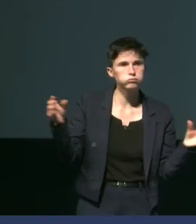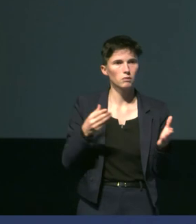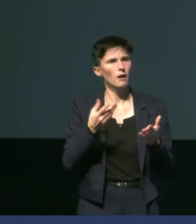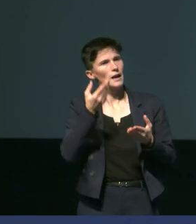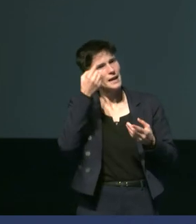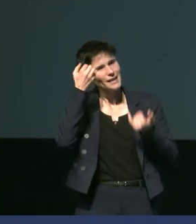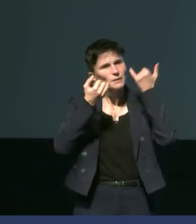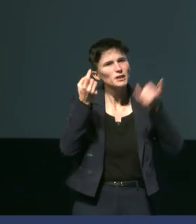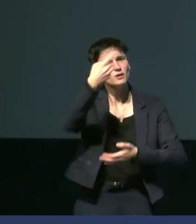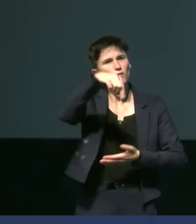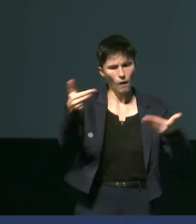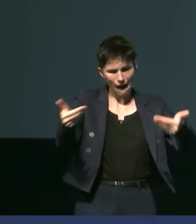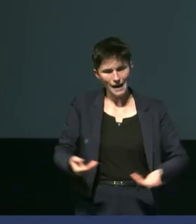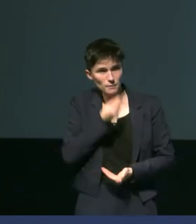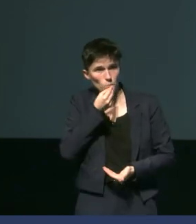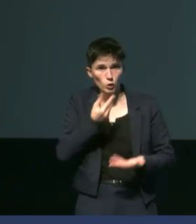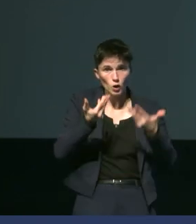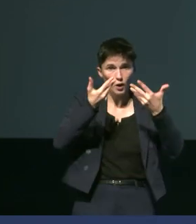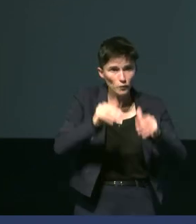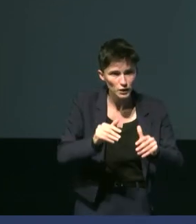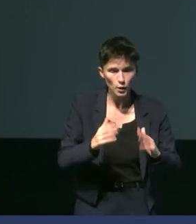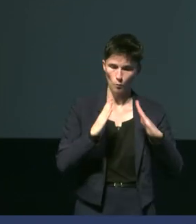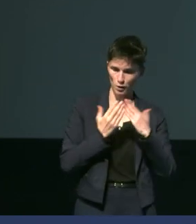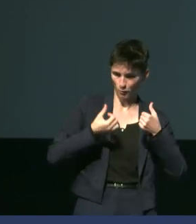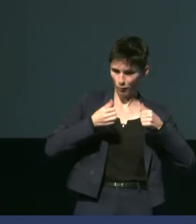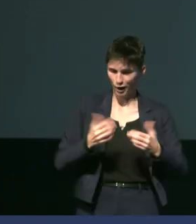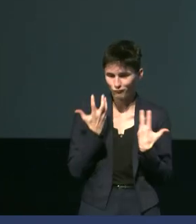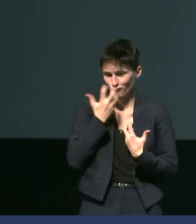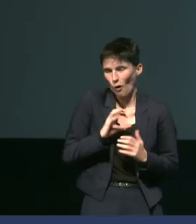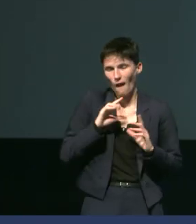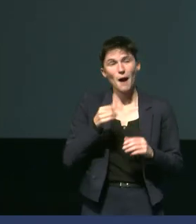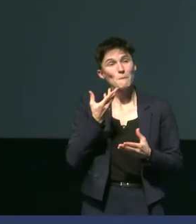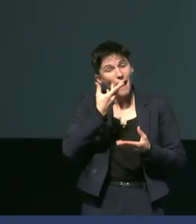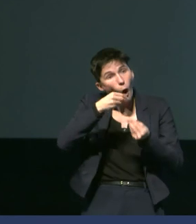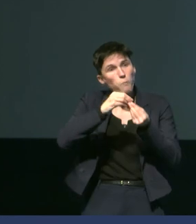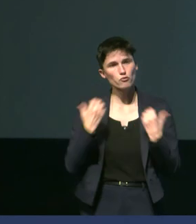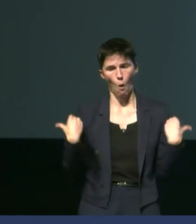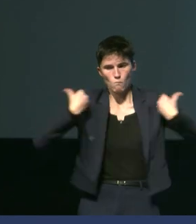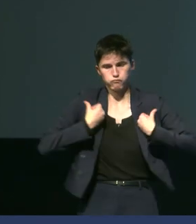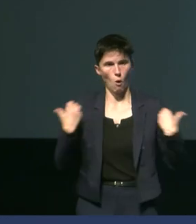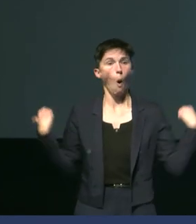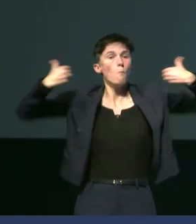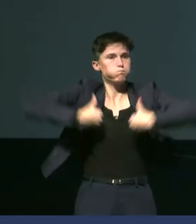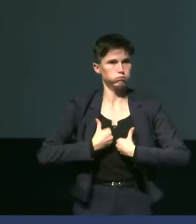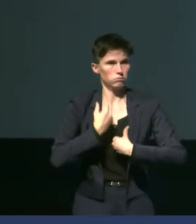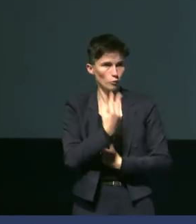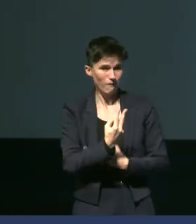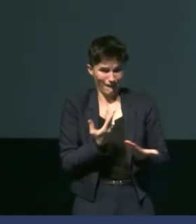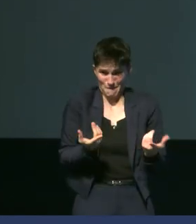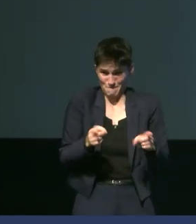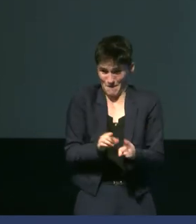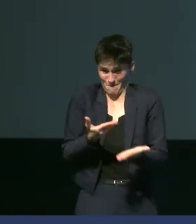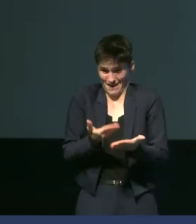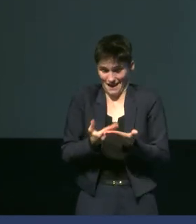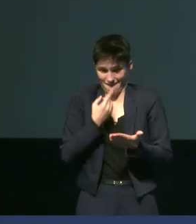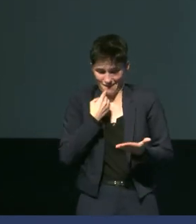vous restez bien au chaud à la maison, mais vous rajoutez deux blousons. C'est exactement ce qui est en train de se passer ici. Les individus ont un métabolisme qui est plus élevé